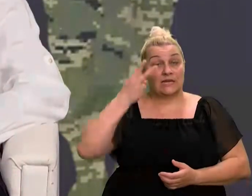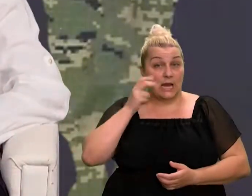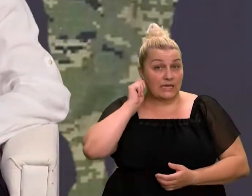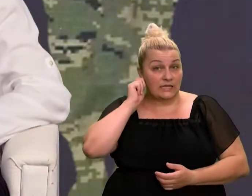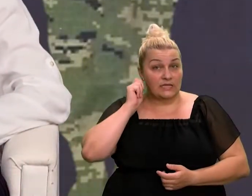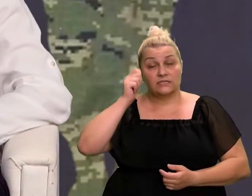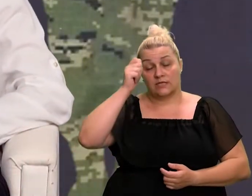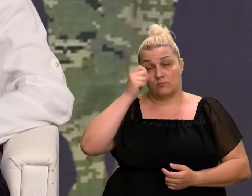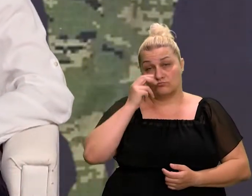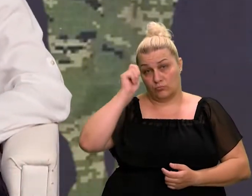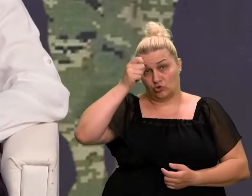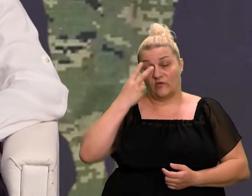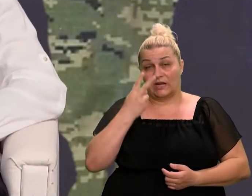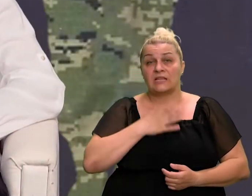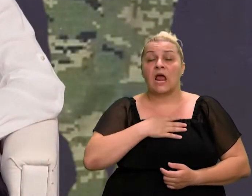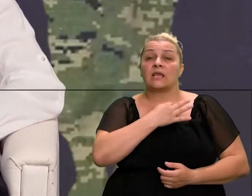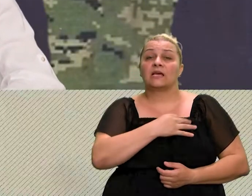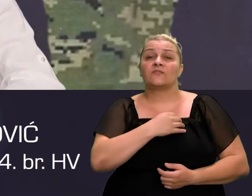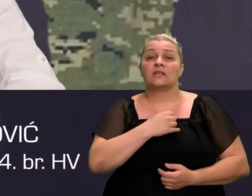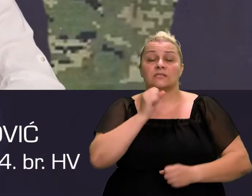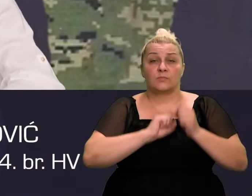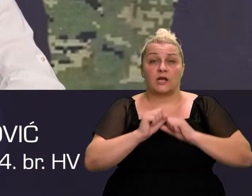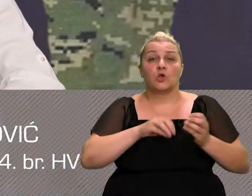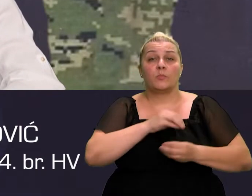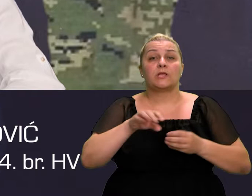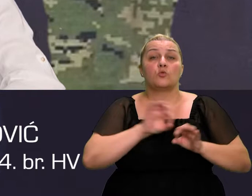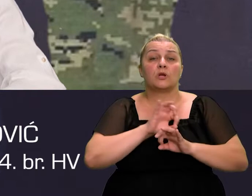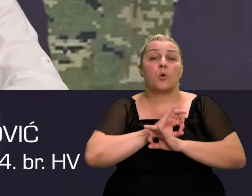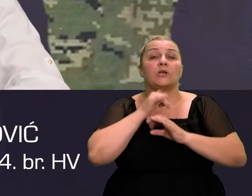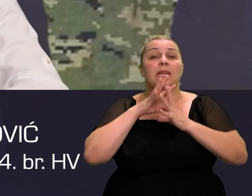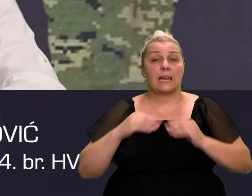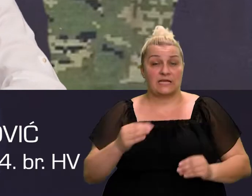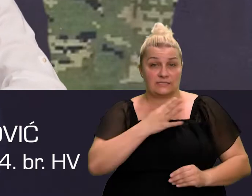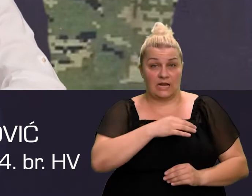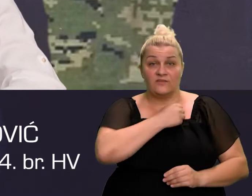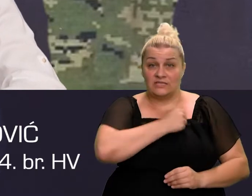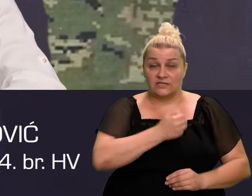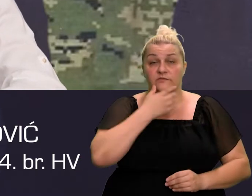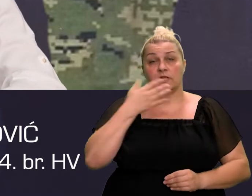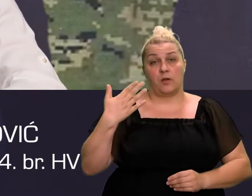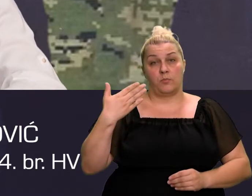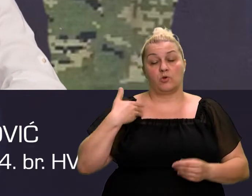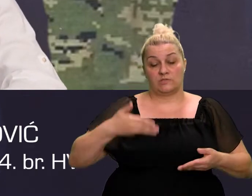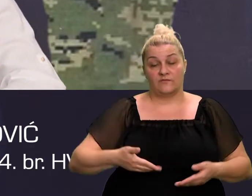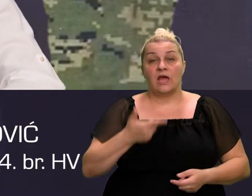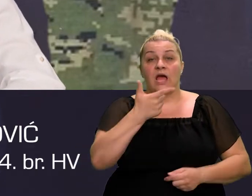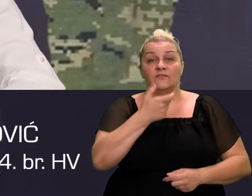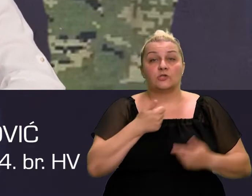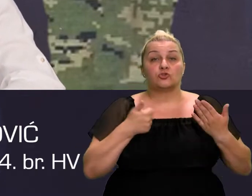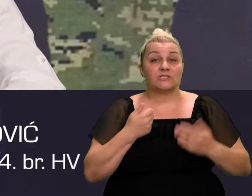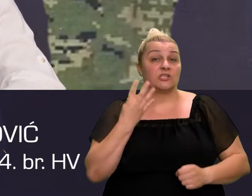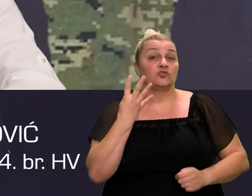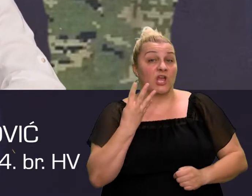Cije negateljce, poštovani gradite i dragi hrvatski branite obitelji poginulih, umrlih i nestalih hrvatskih vitezova, lijep pozdrav poštovanje. Mi smo u